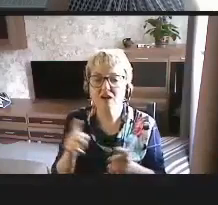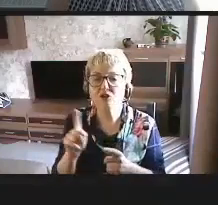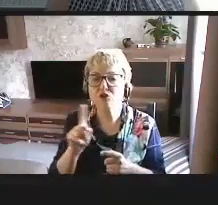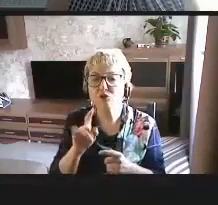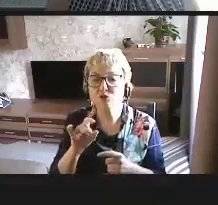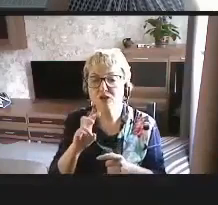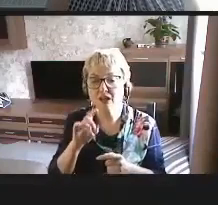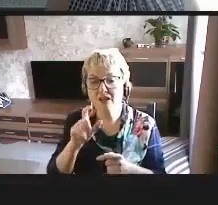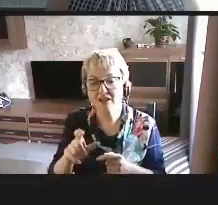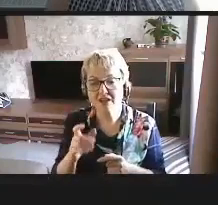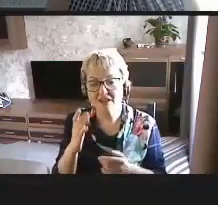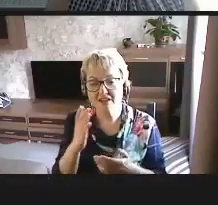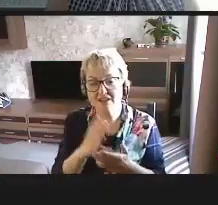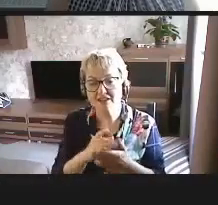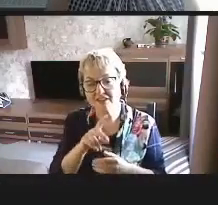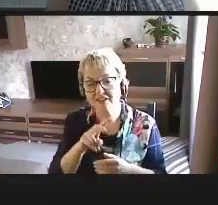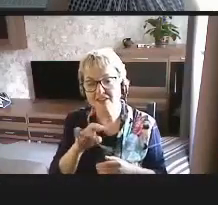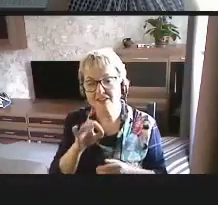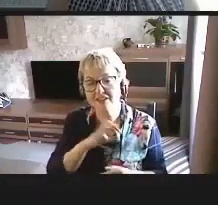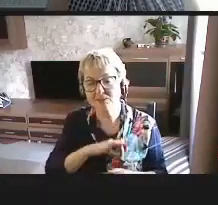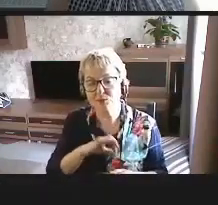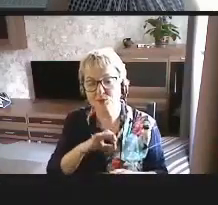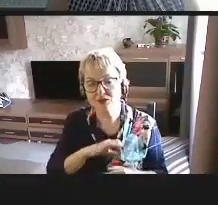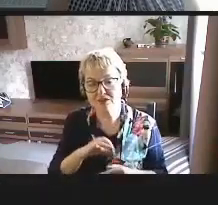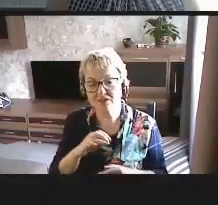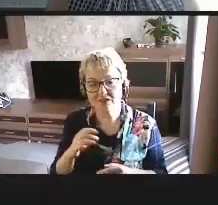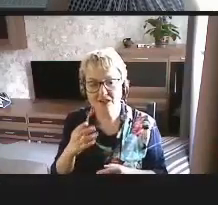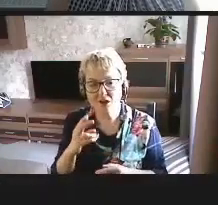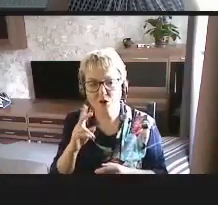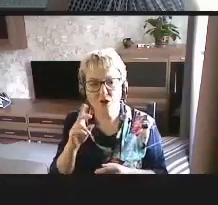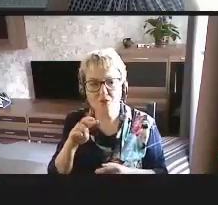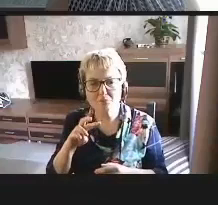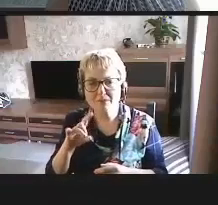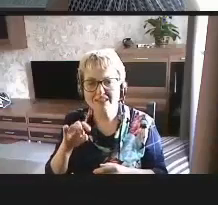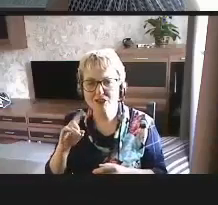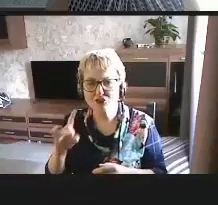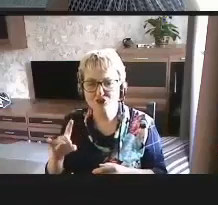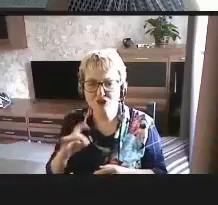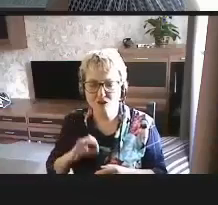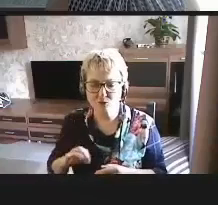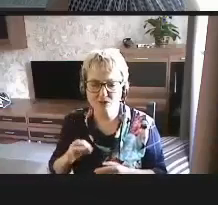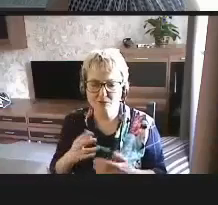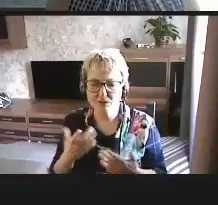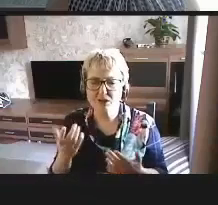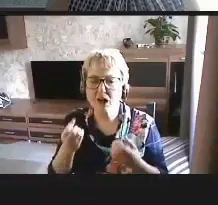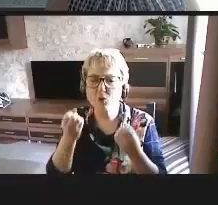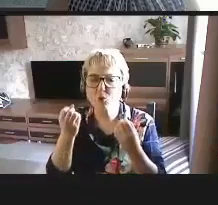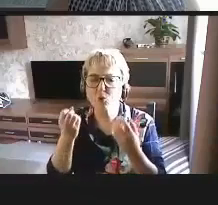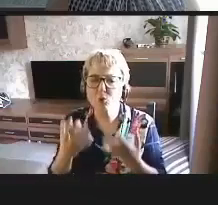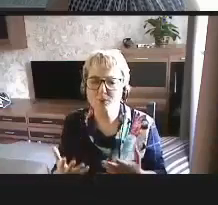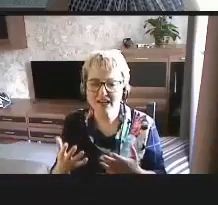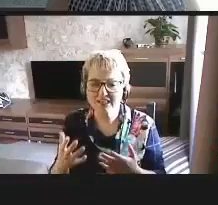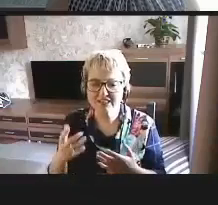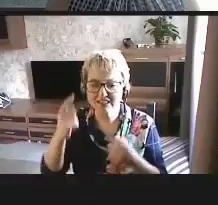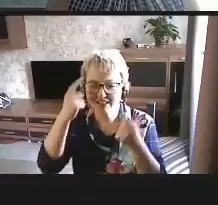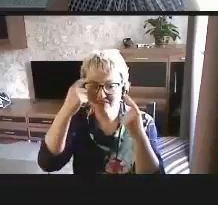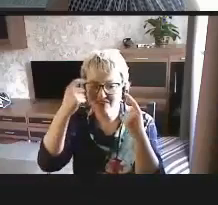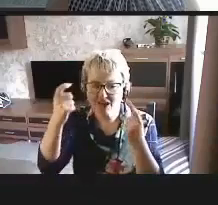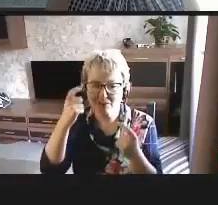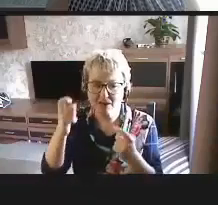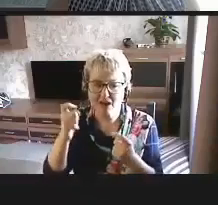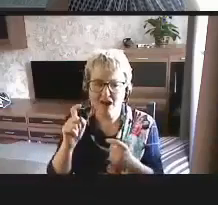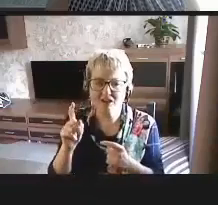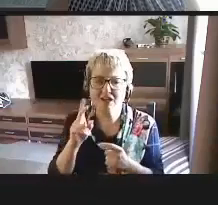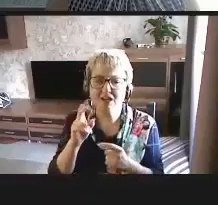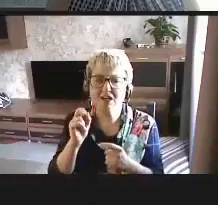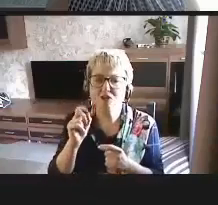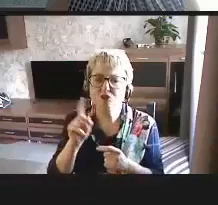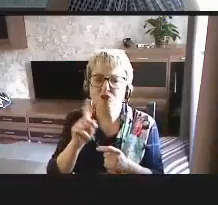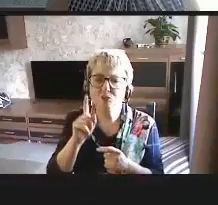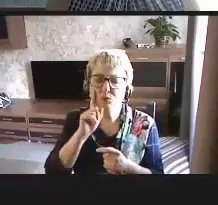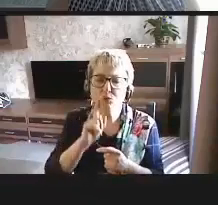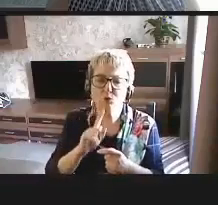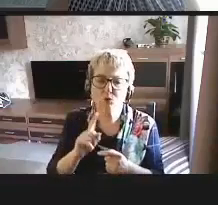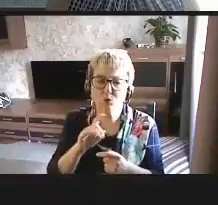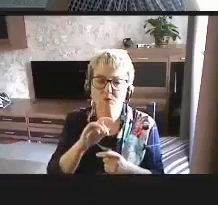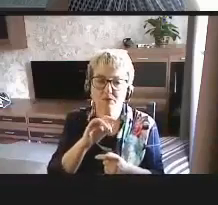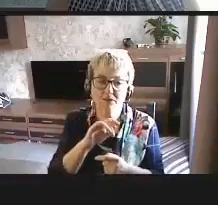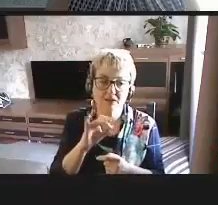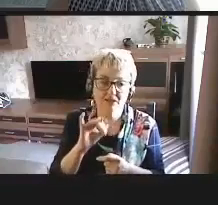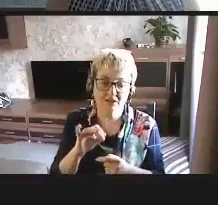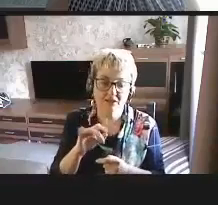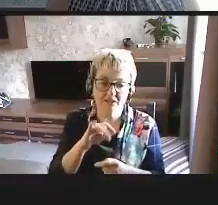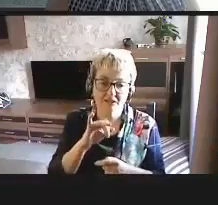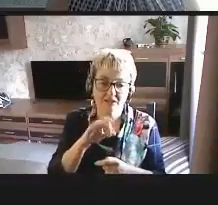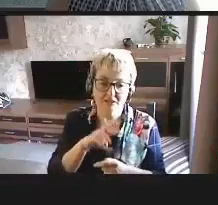что для них, если там использование мессенджера или как упрощать, ну, чтобы упростить информацию, чтобы удобно было им вот это